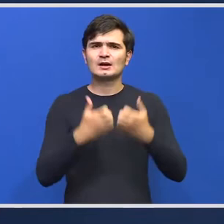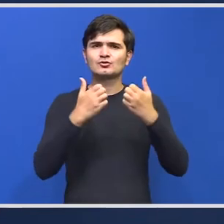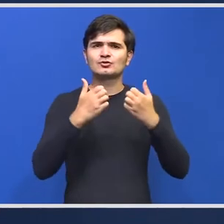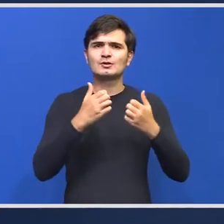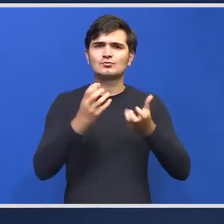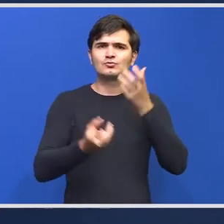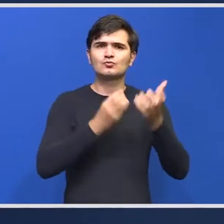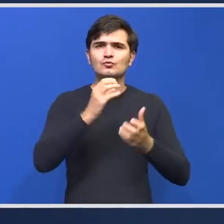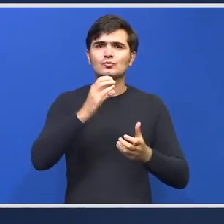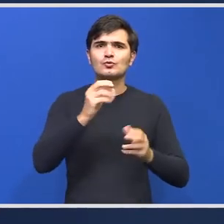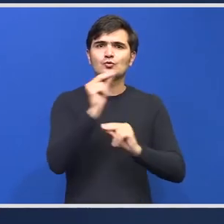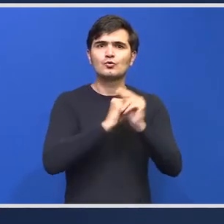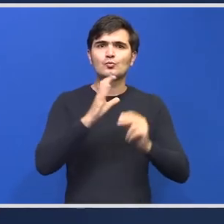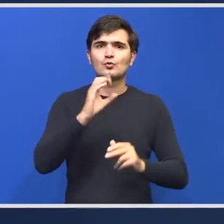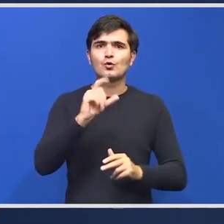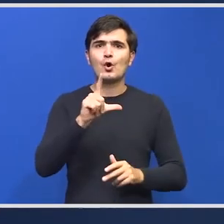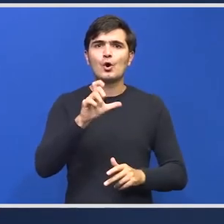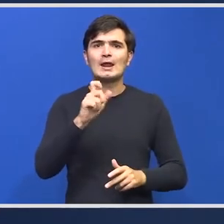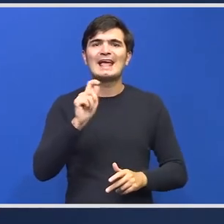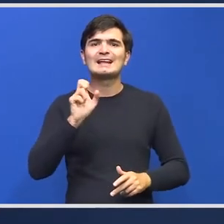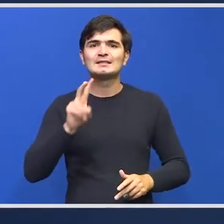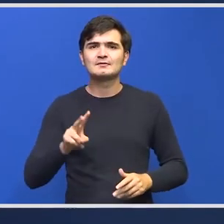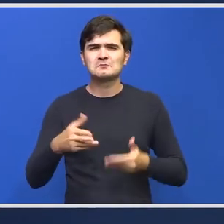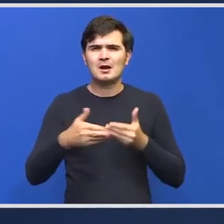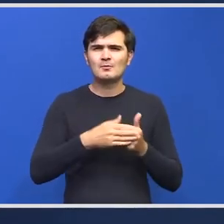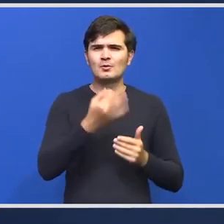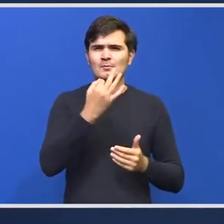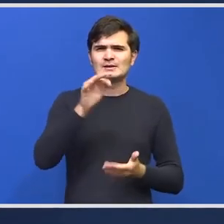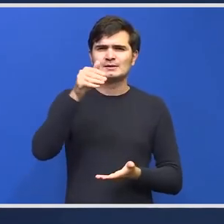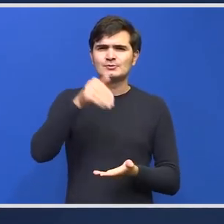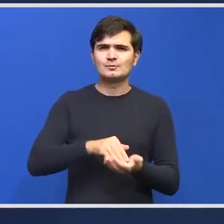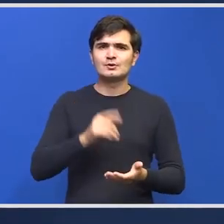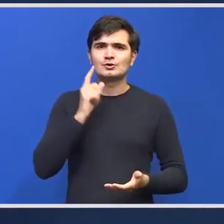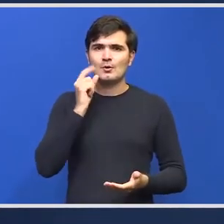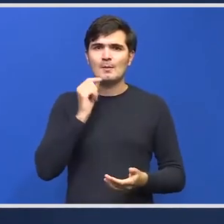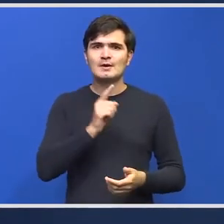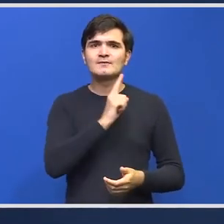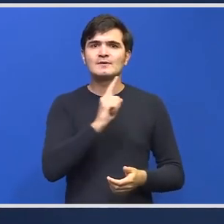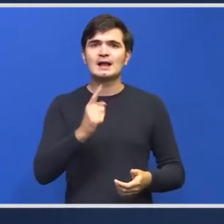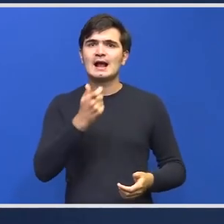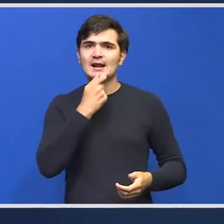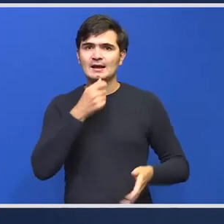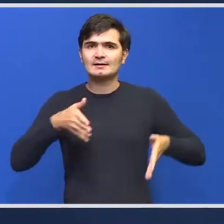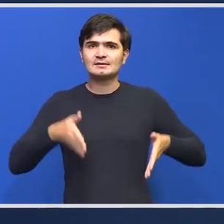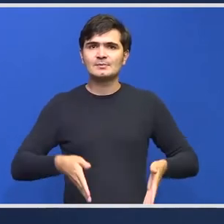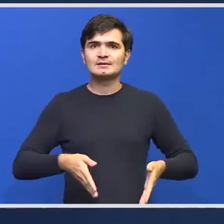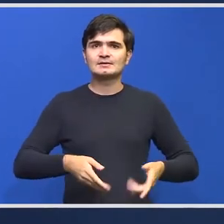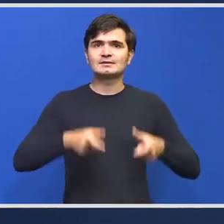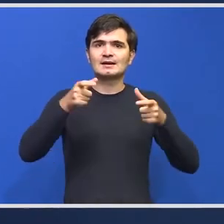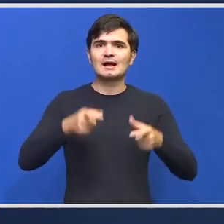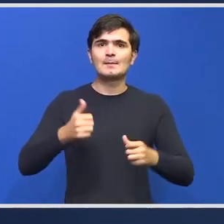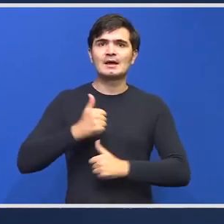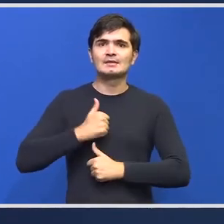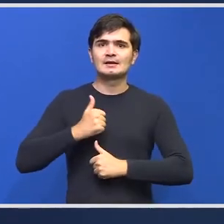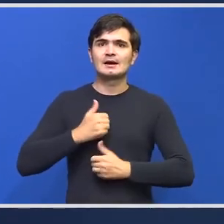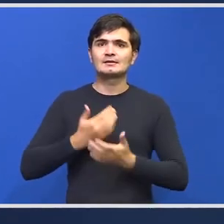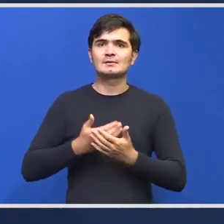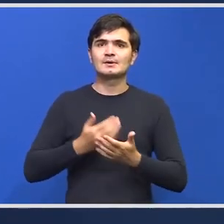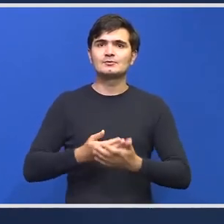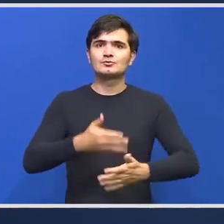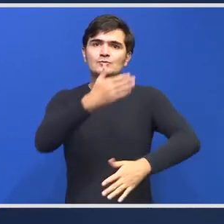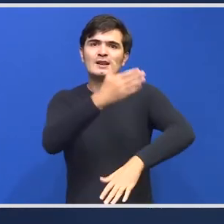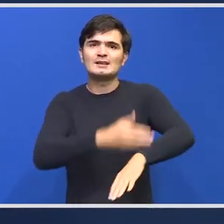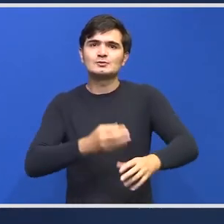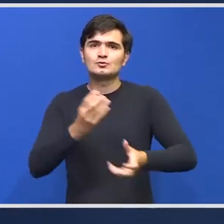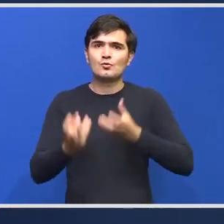Aproximativ 10.000 de pacienți se prezintă anual la camerele de gardă pentru leziuni cu arsură Dintre